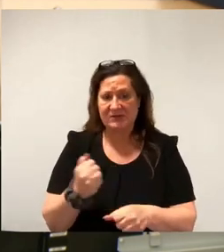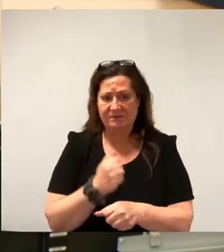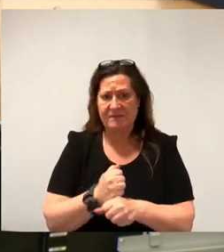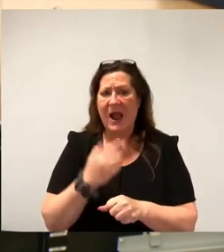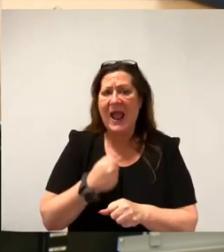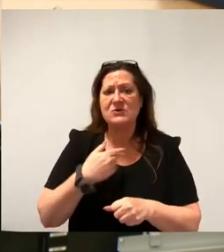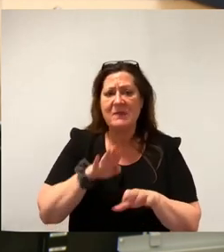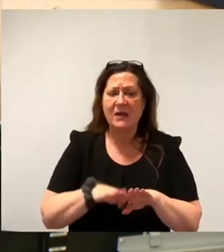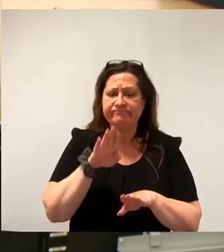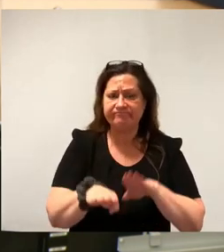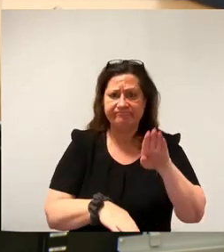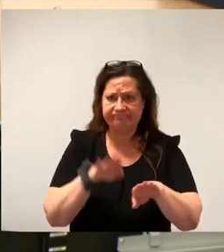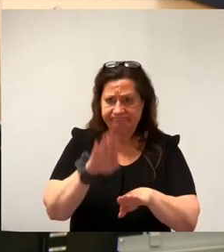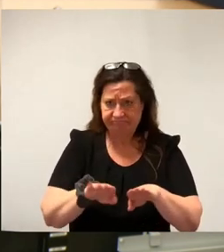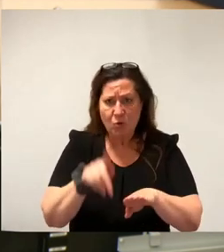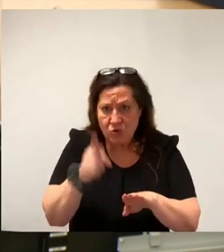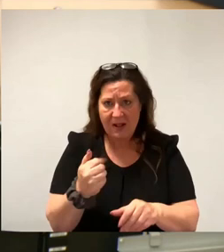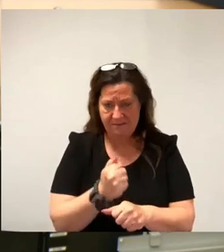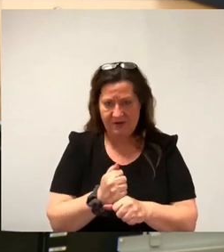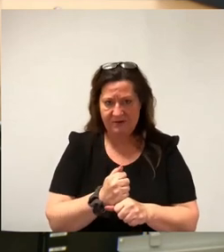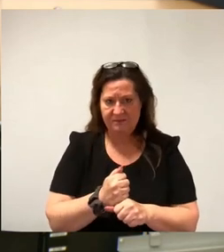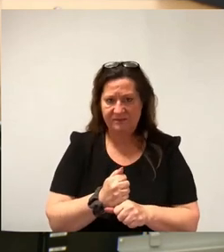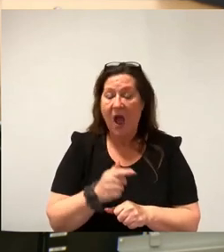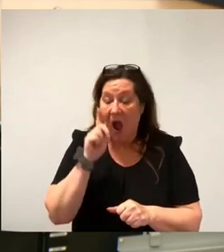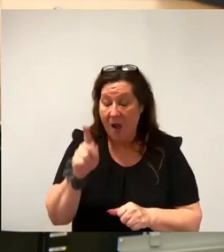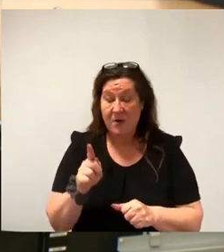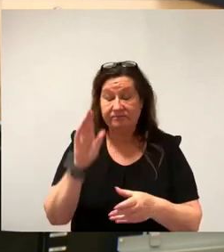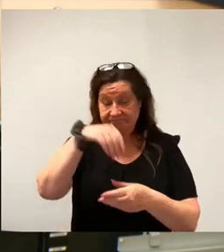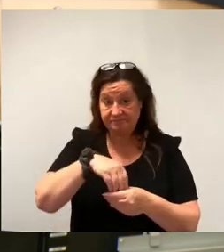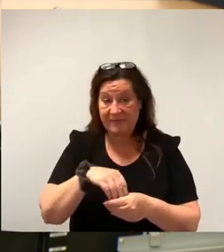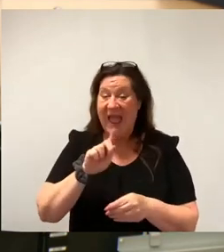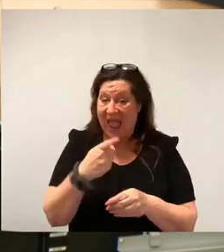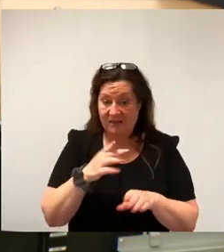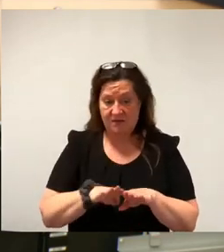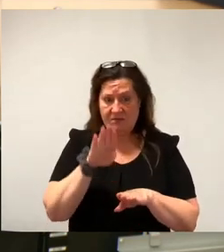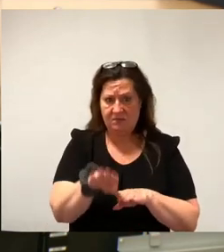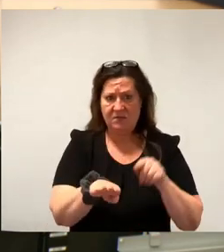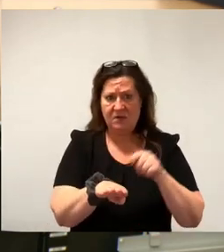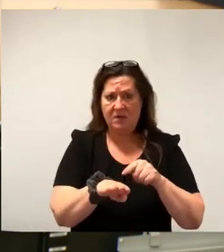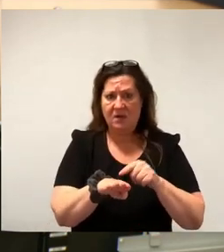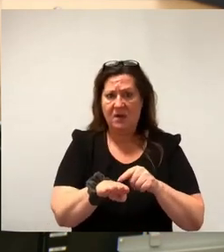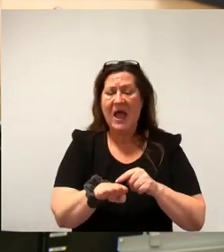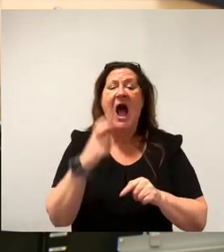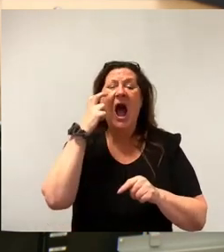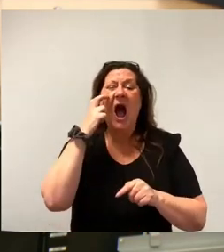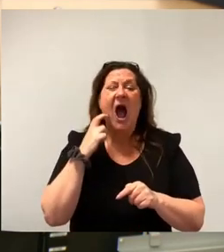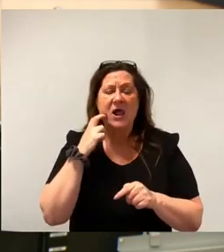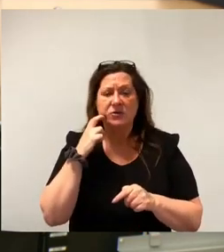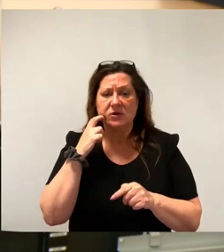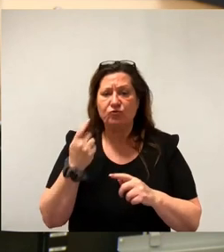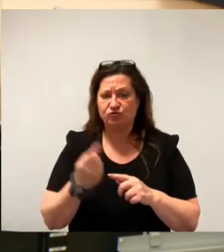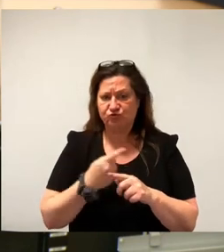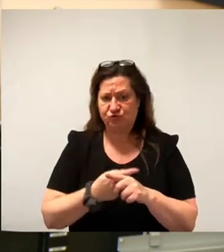wiederhergestellt werden. Dies beinhaltet in einem ersten Schritt den Abbau der Altverbindlichkeiten von Dresdner